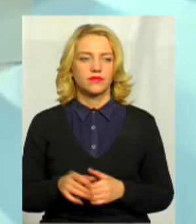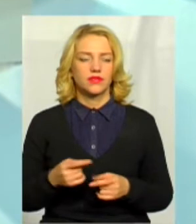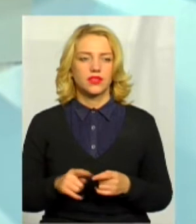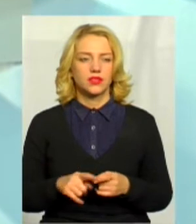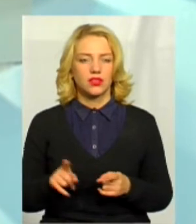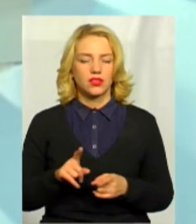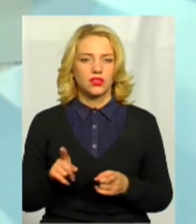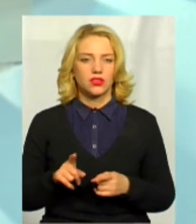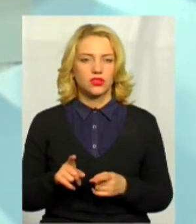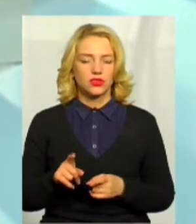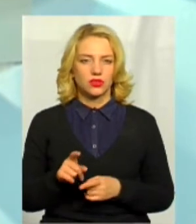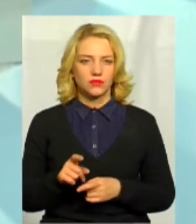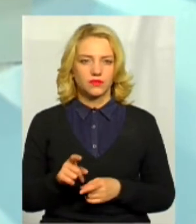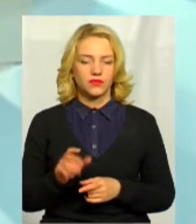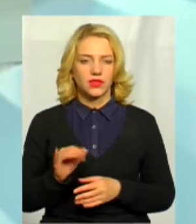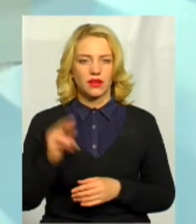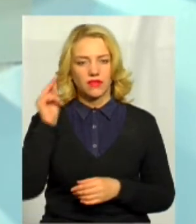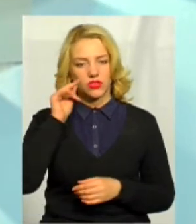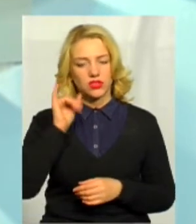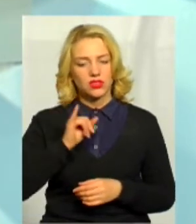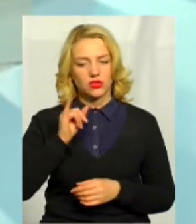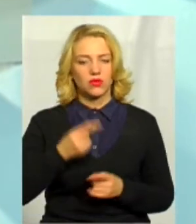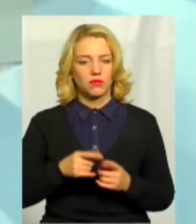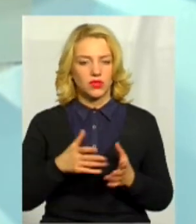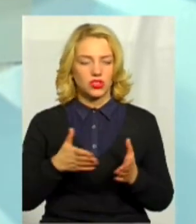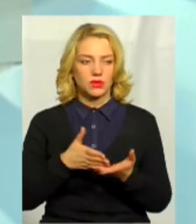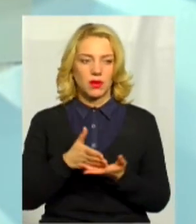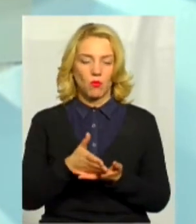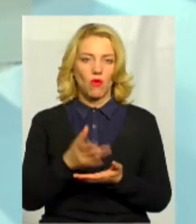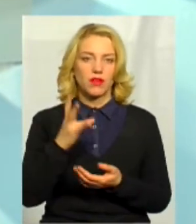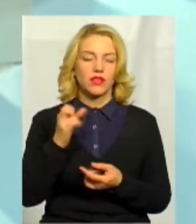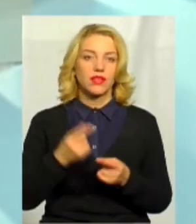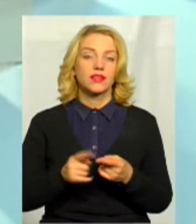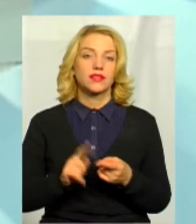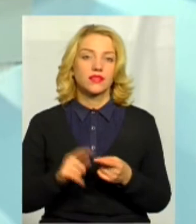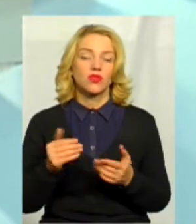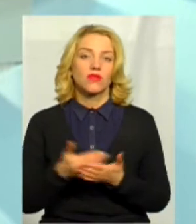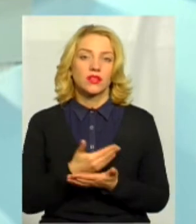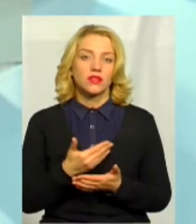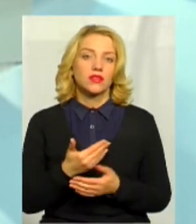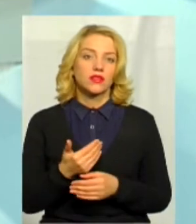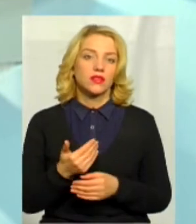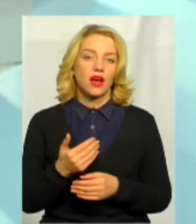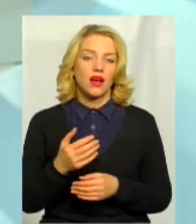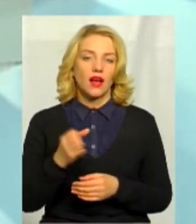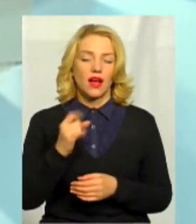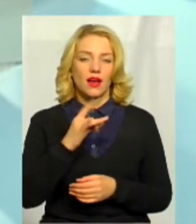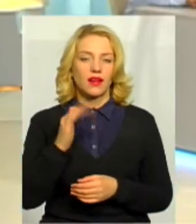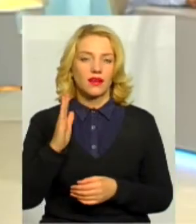зараз, як вивчається історія, вони більше спрямовані. Ось на ці нові архівні